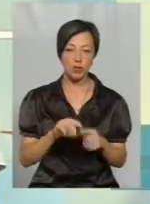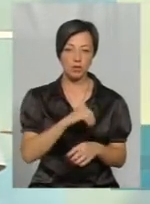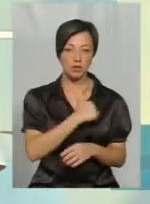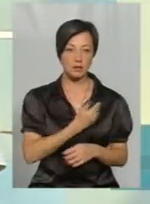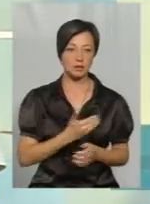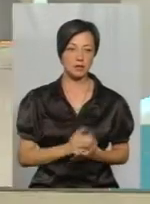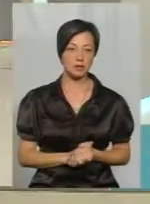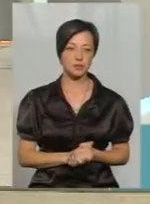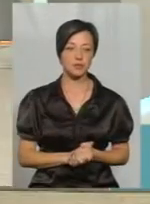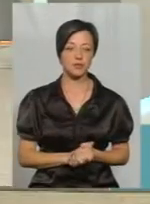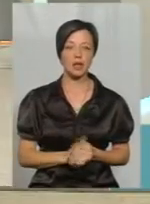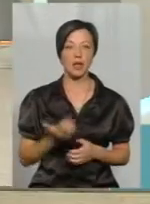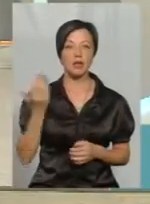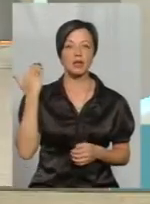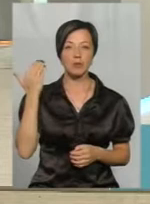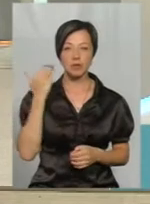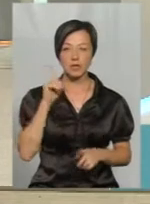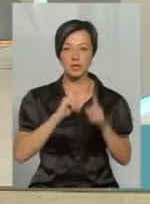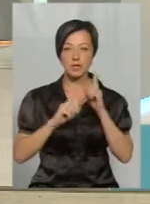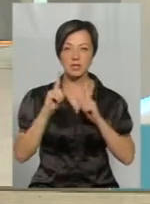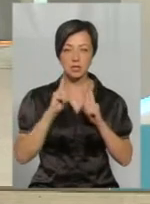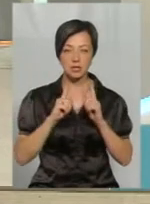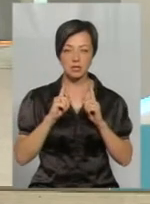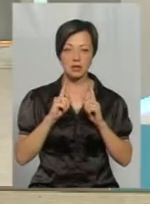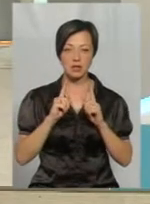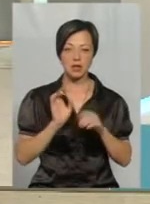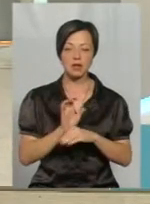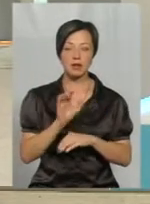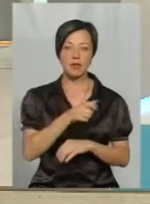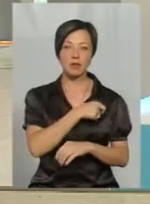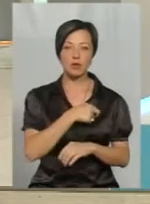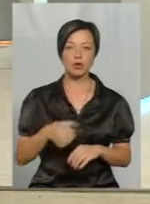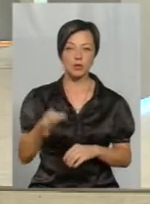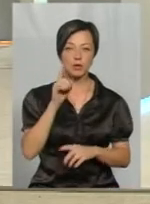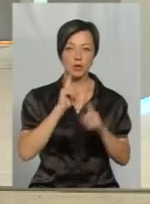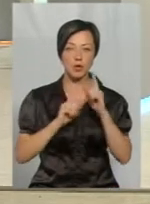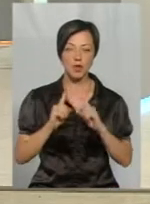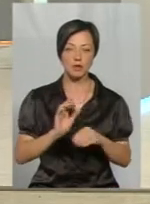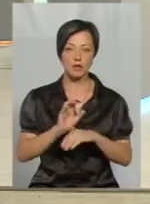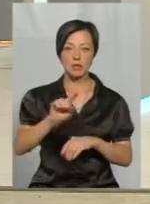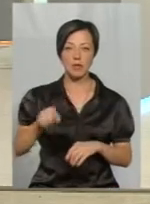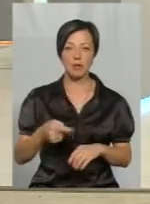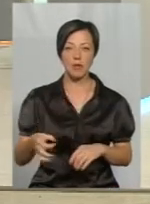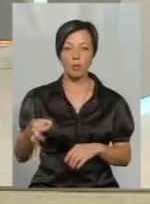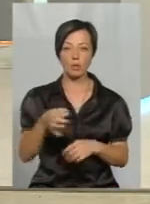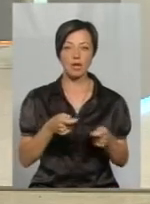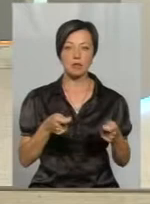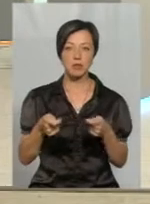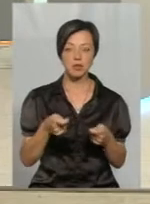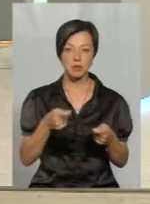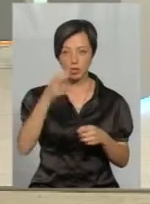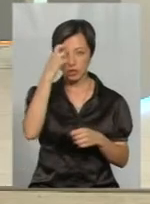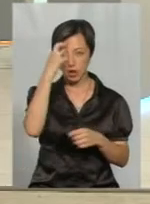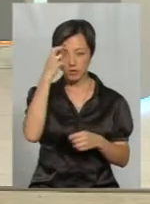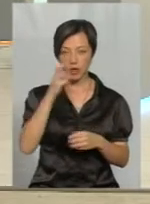От на минулій черговій сесії депутати обласної ради відправили запит на керівництво обласної адміністрації, управління